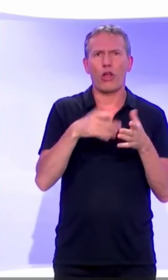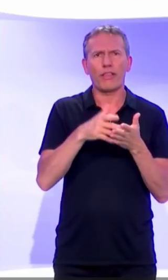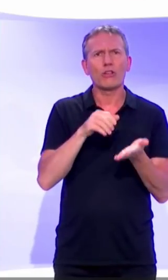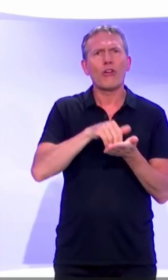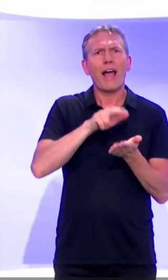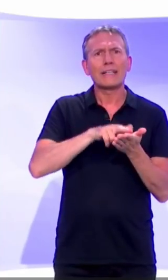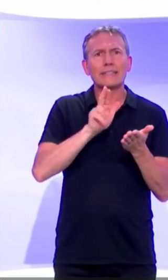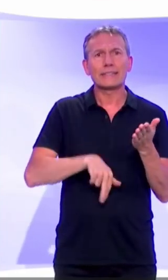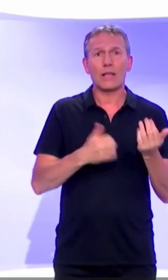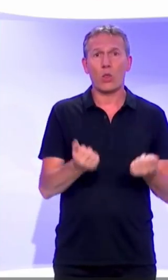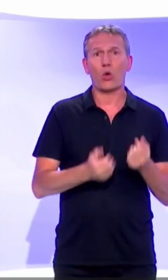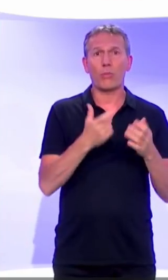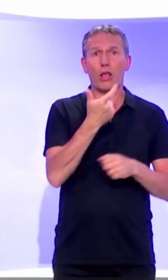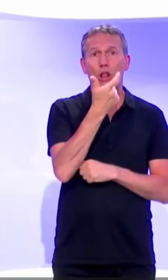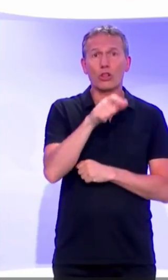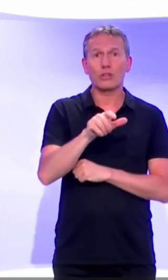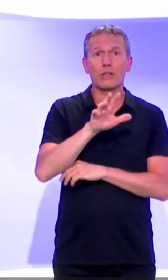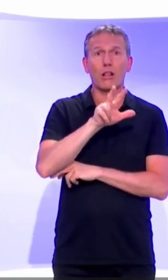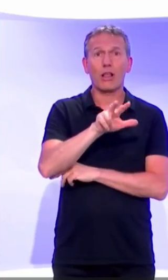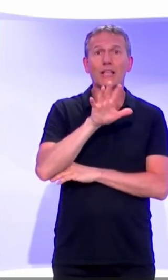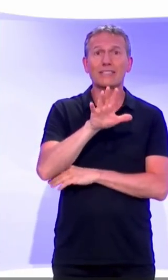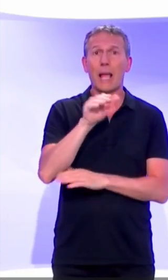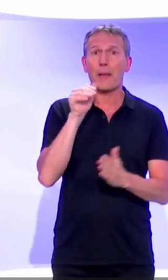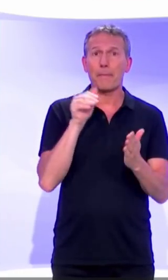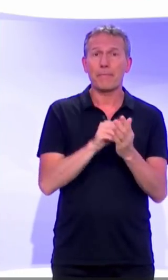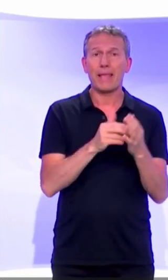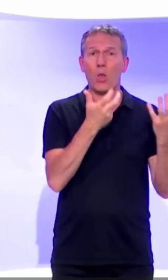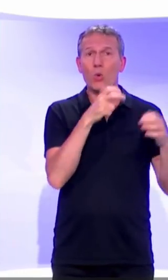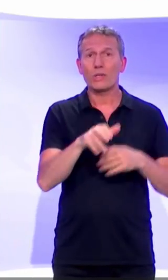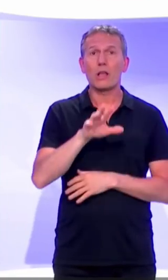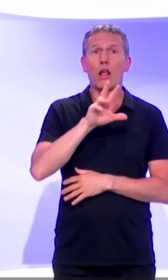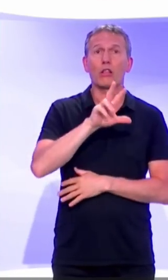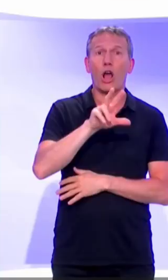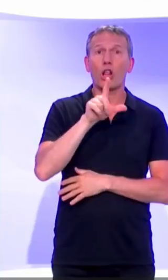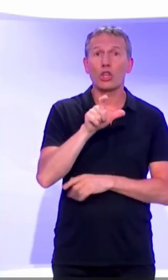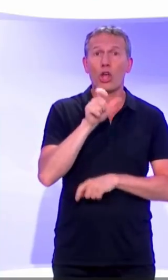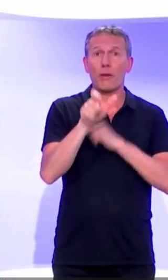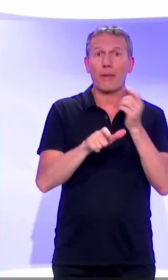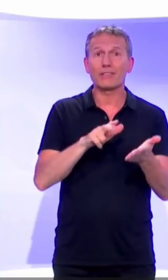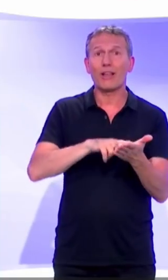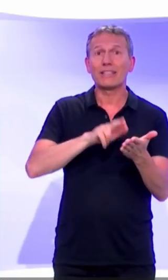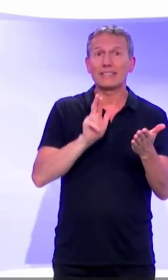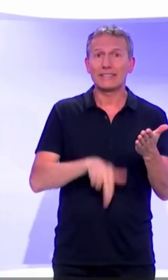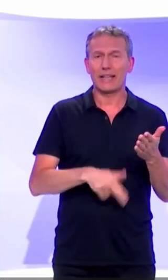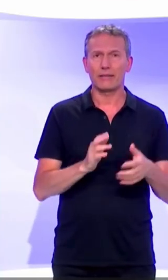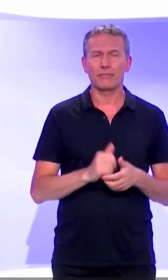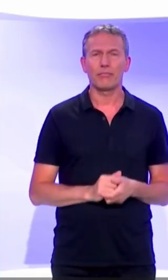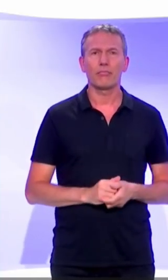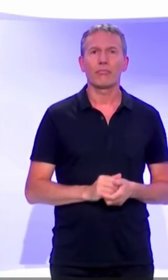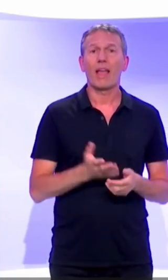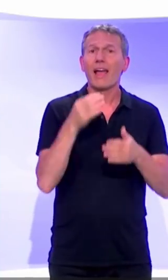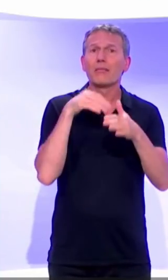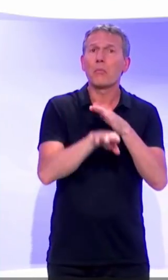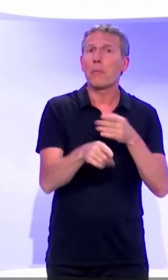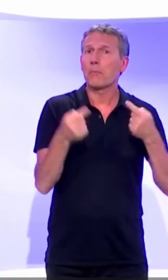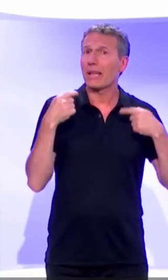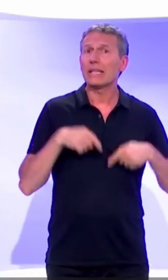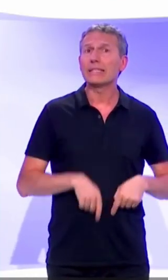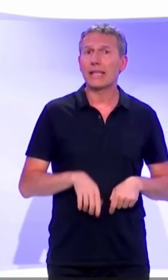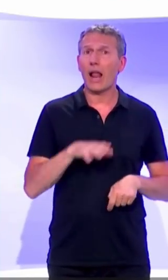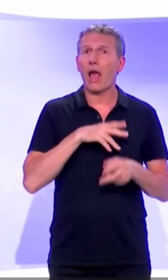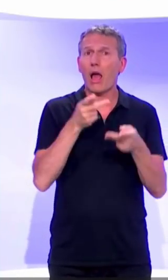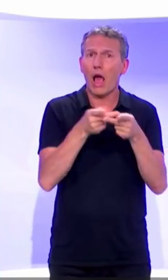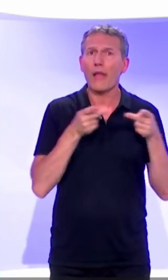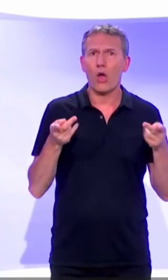ce matin 235 832 signatures. Pourtant, au ministère, des annonces nous ont été